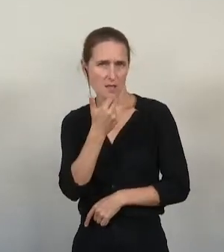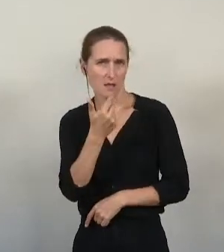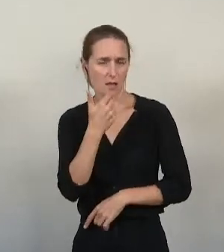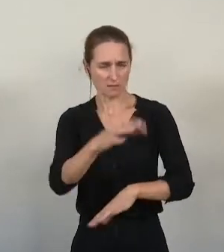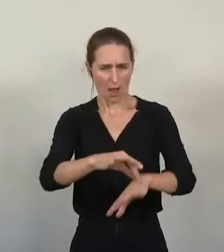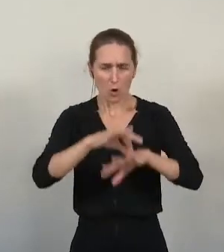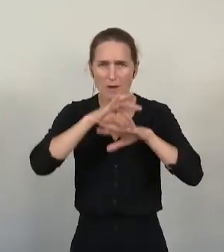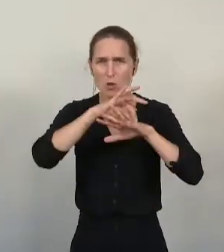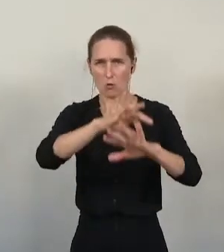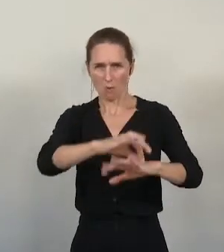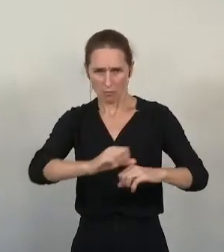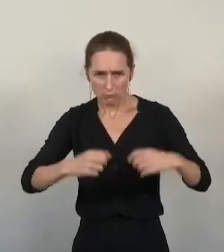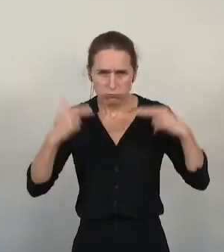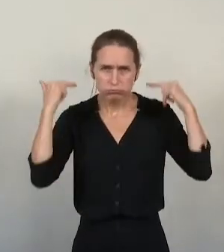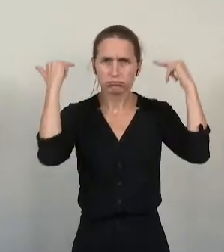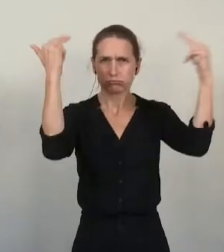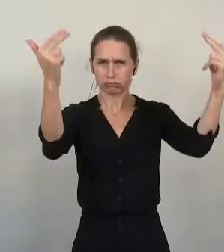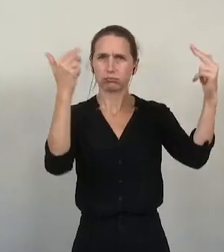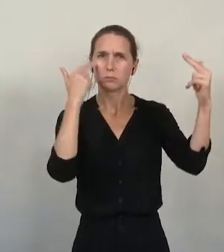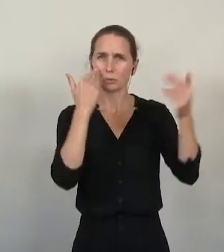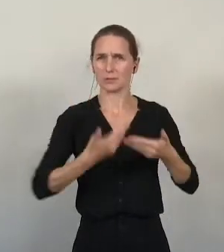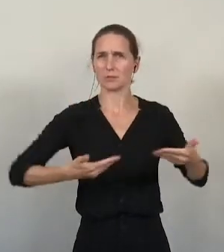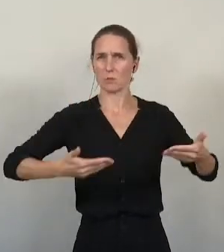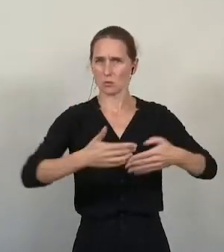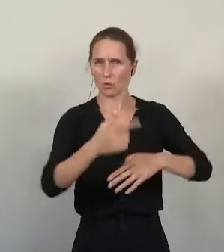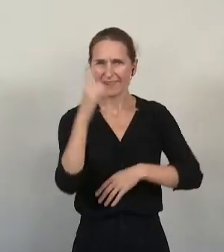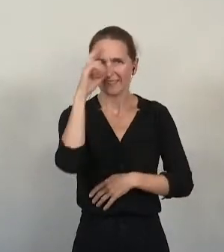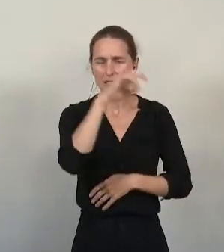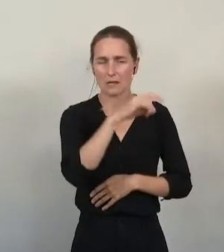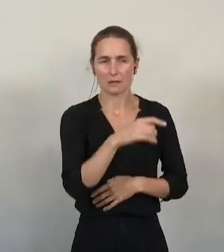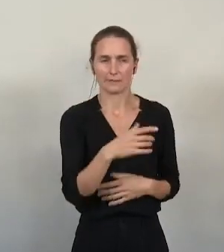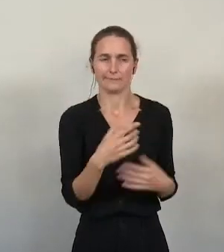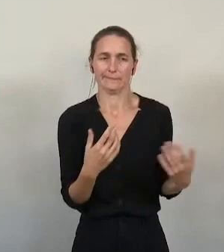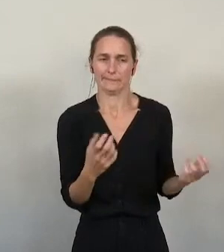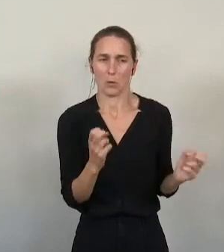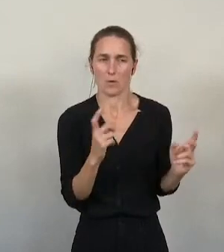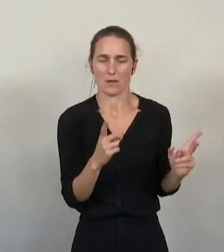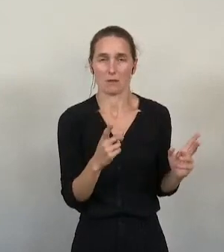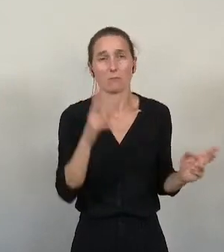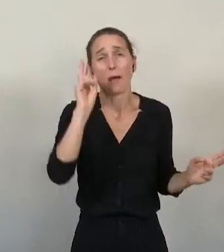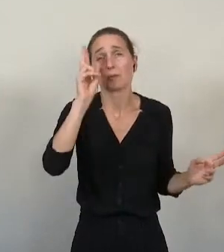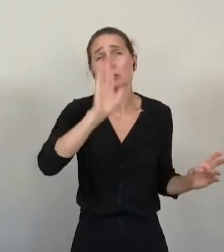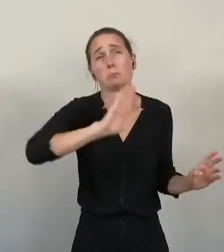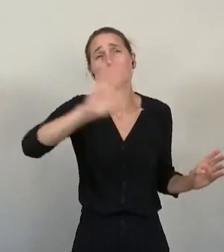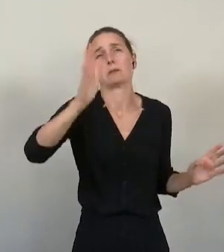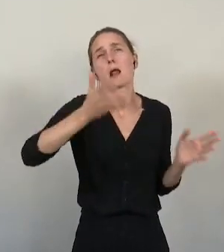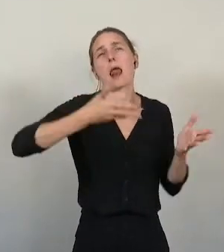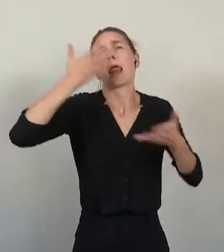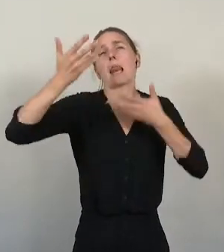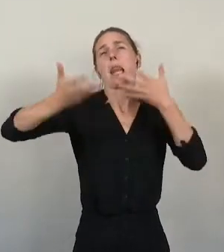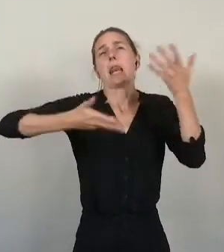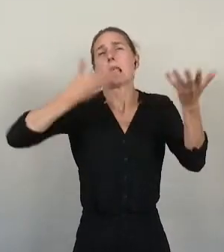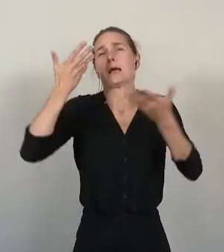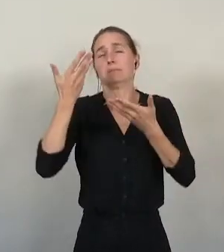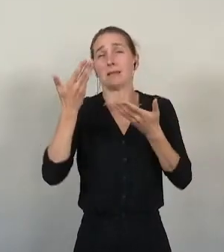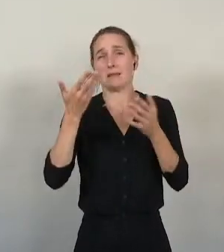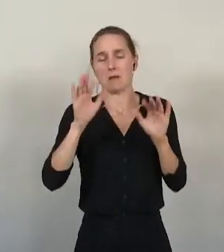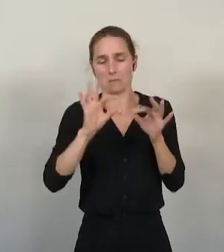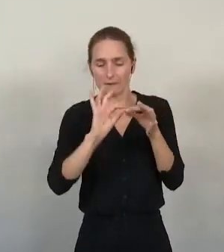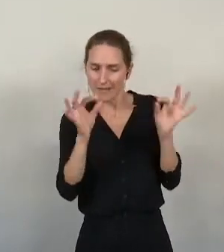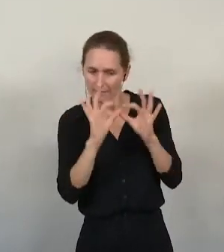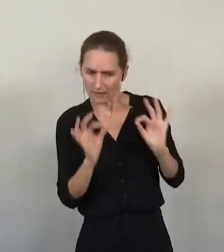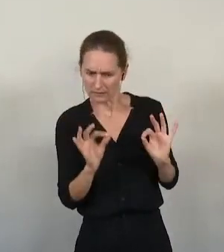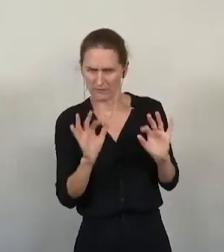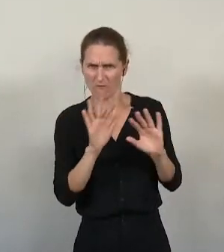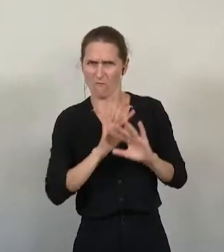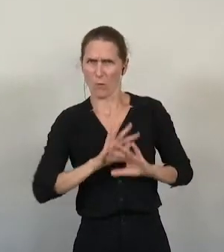difficulté. Vous avez beau nous avoir habitués à ces envolées lyriques, vous conviendrez que ce n'est pas très clair. Mais on